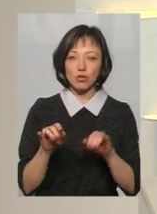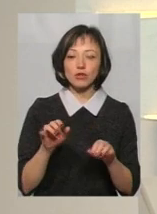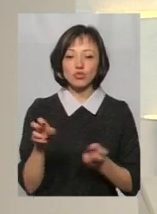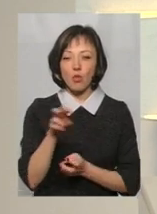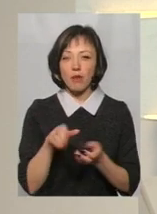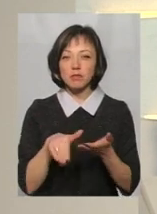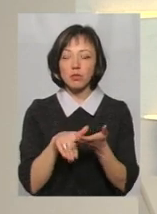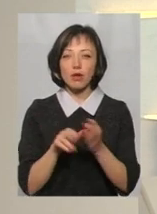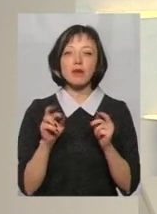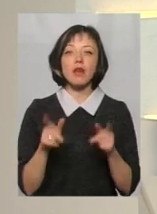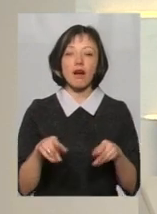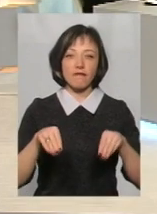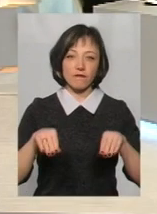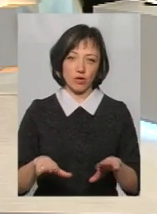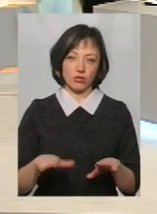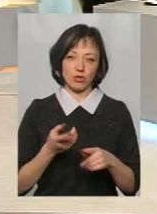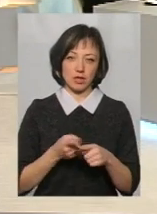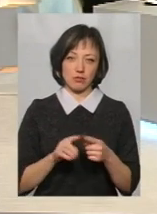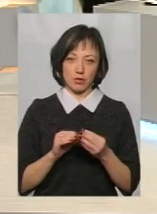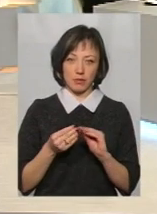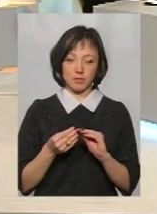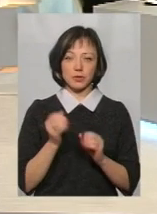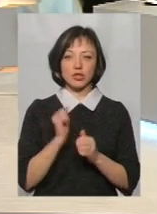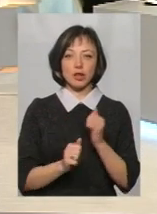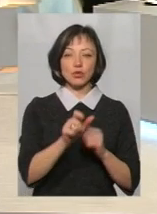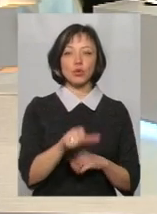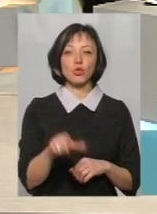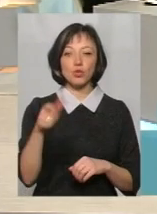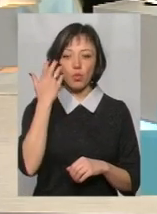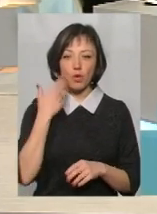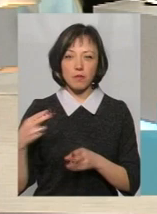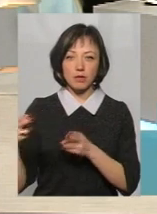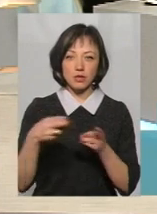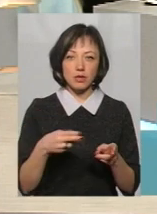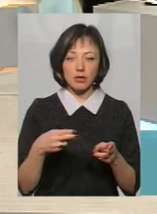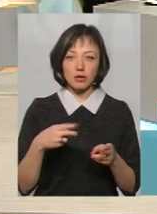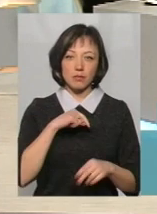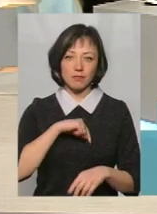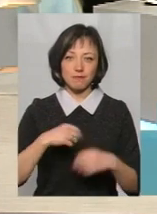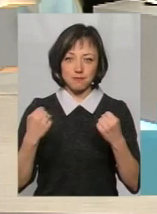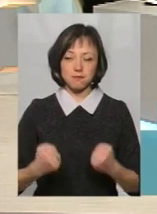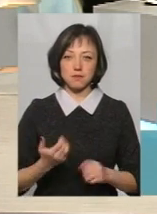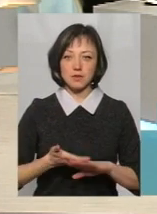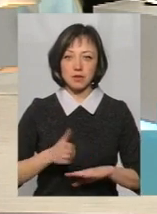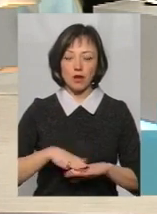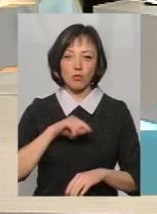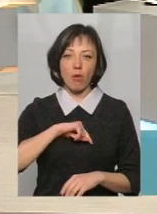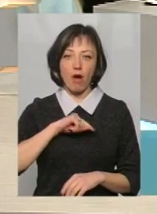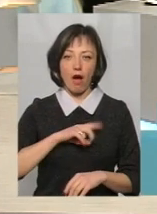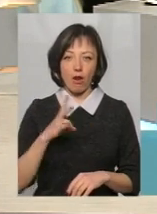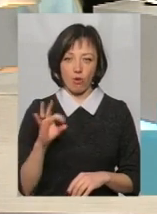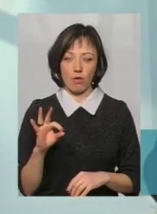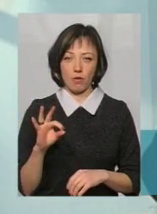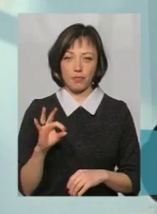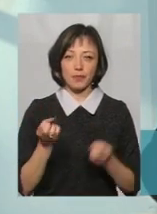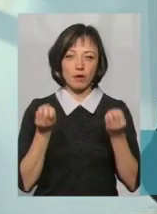способи, як вирішити. Часто люди, коли приїжджають, вони подавлені. Їм складно морально навіть